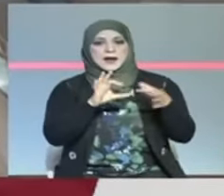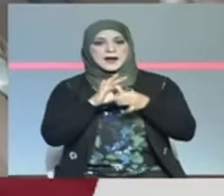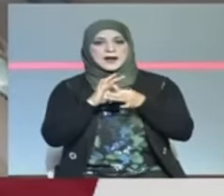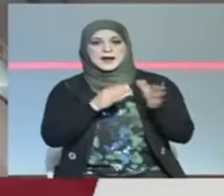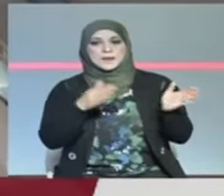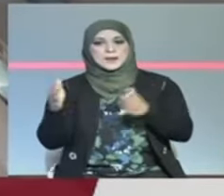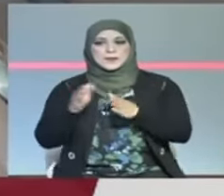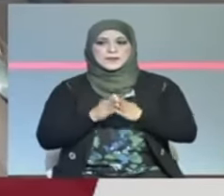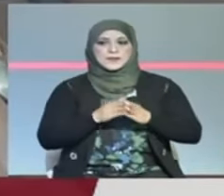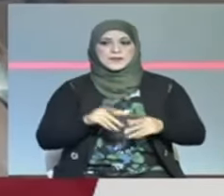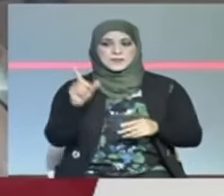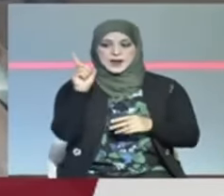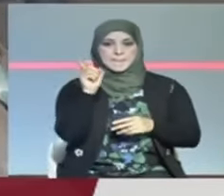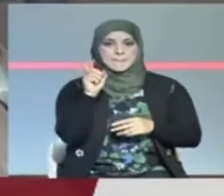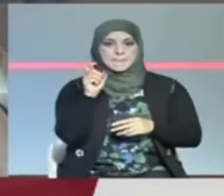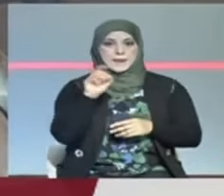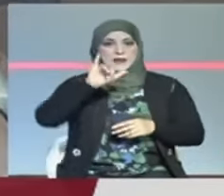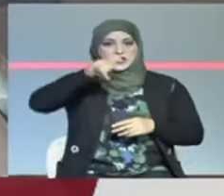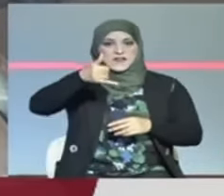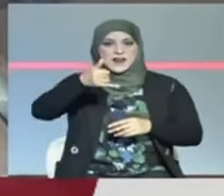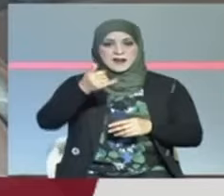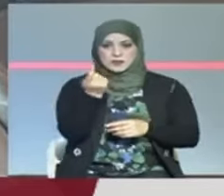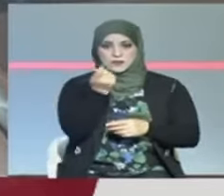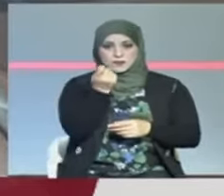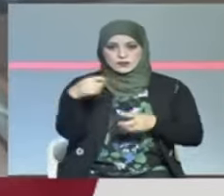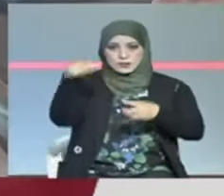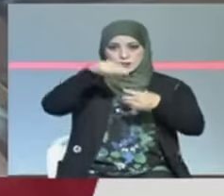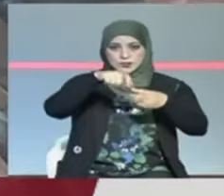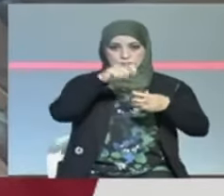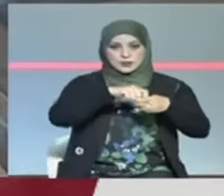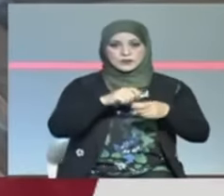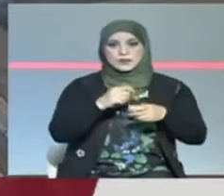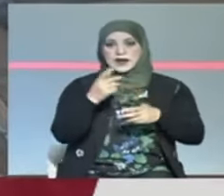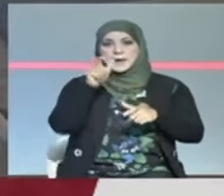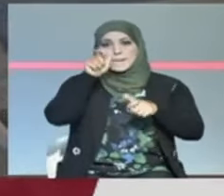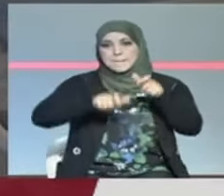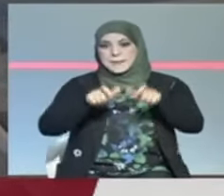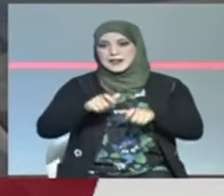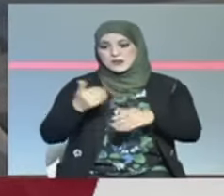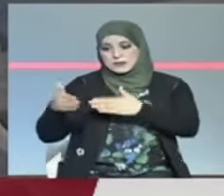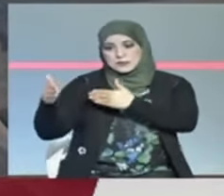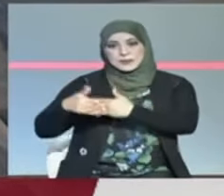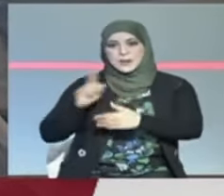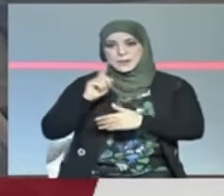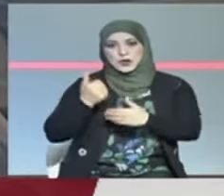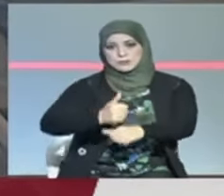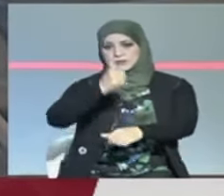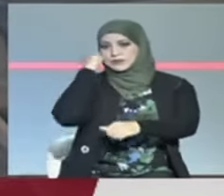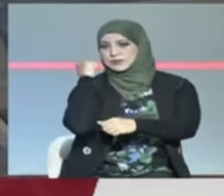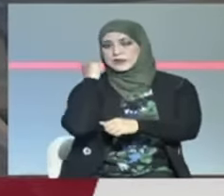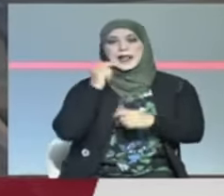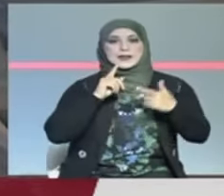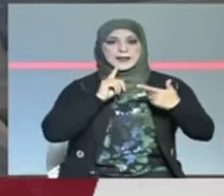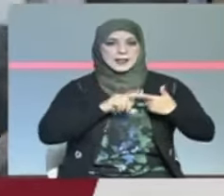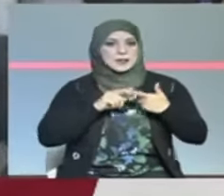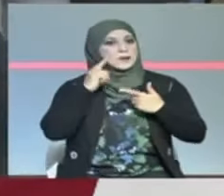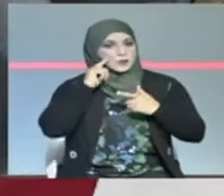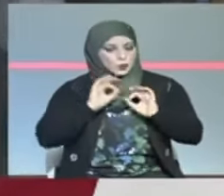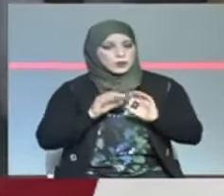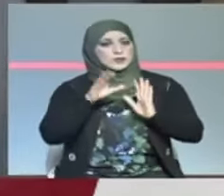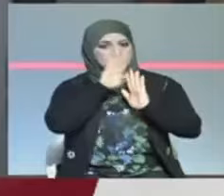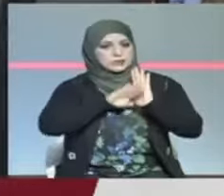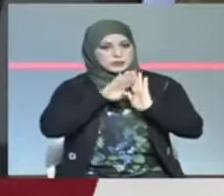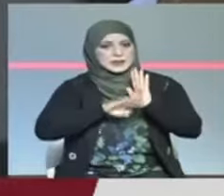وماء فيه جفال نحط فيه الفلوس وما طلعش كل يون قدام طلع كان لتالي كل يونات براغم اللي يتنقص علينا الخدمة هذي